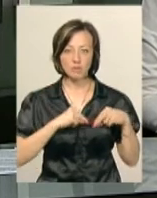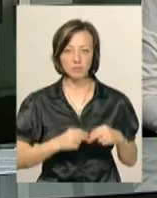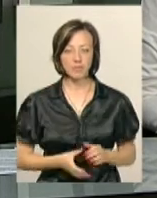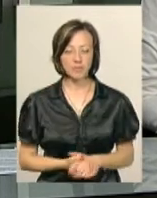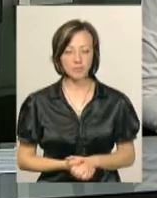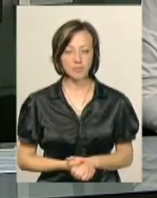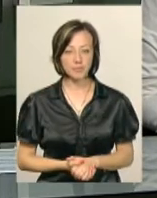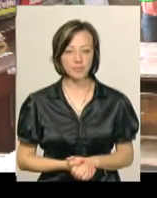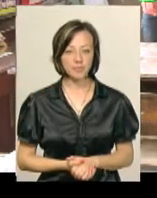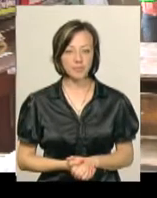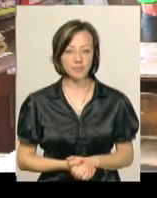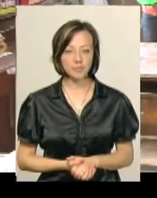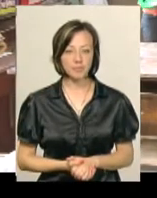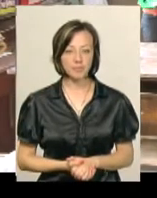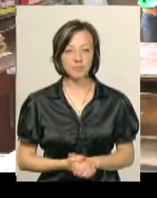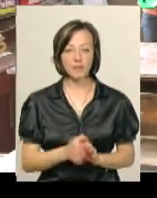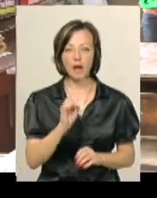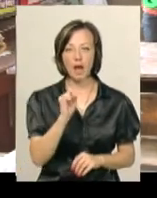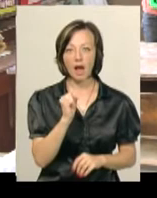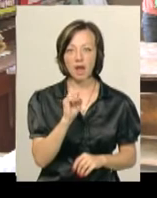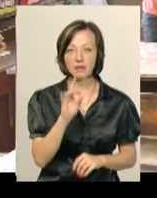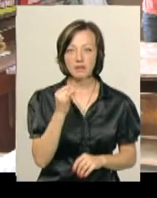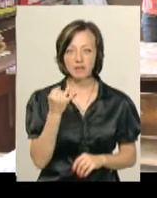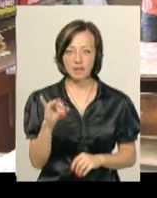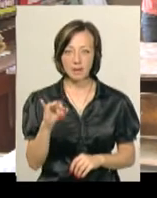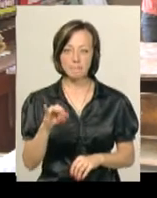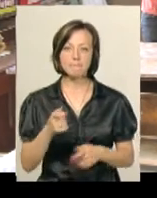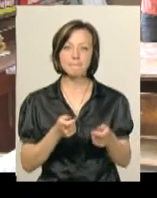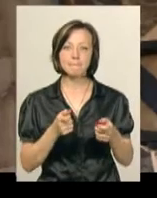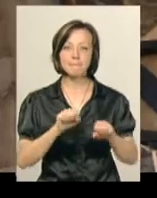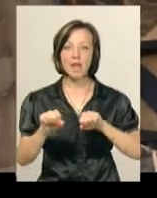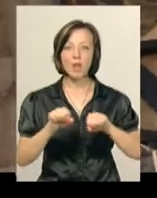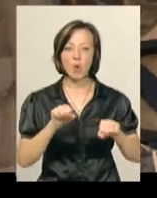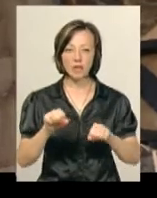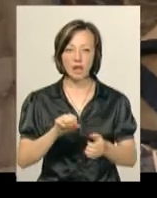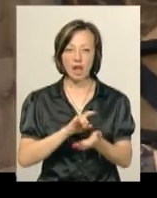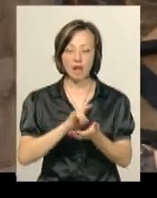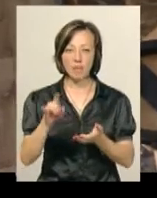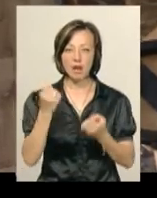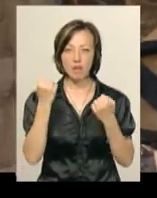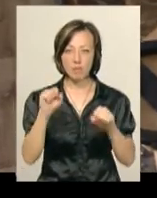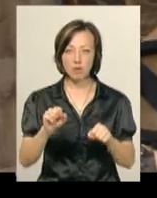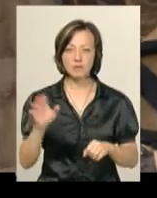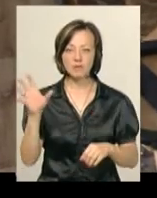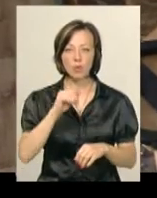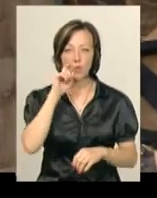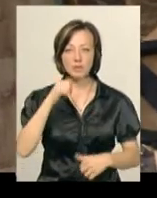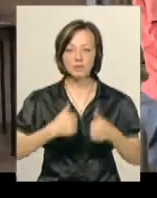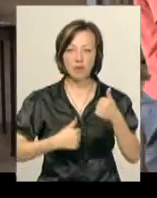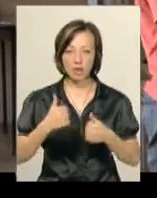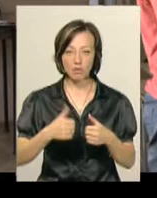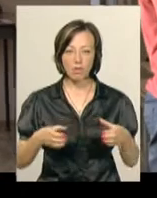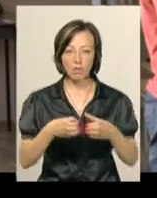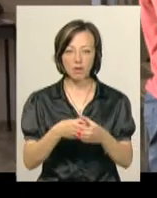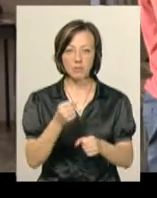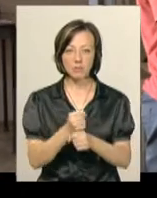Хижа. Андрій Мировіцький – пілот екіпажу. Він переможить всеукраїнських змагань з авіамодельного спорту з кордових моделей. У